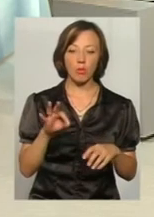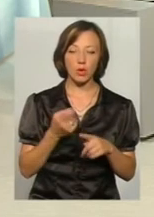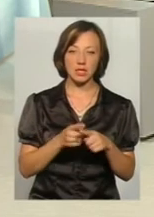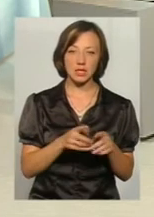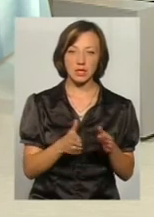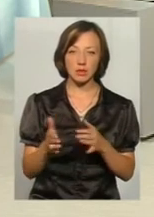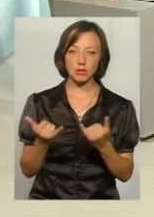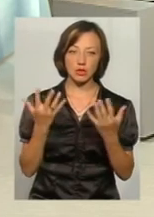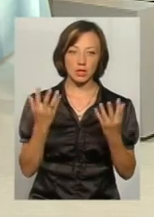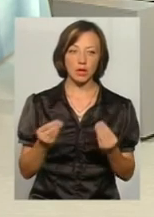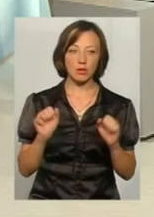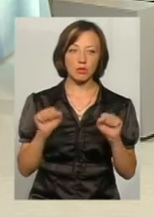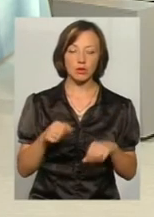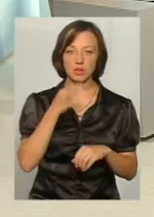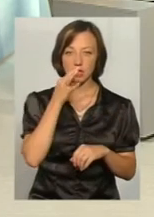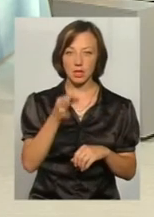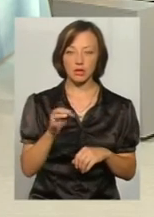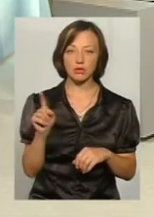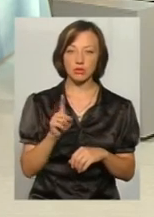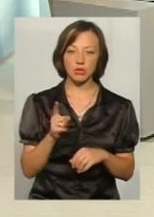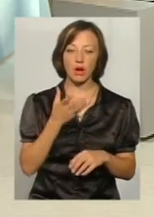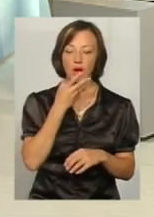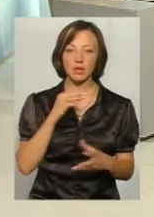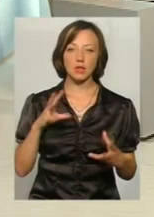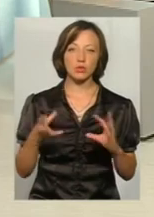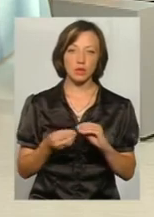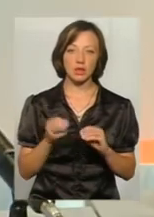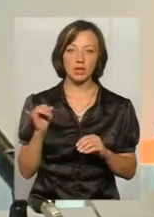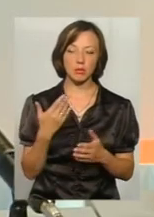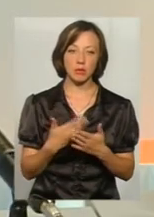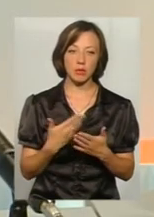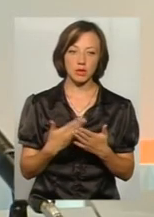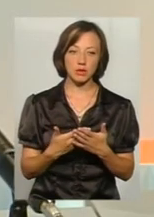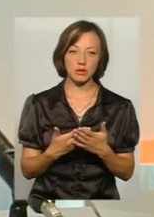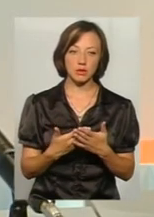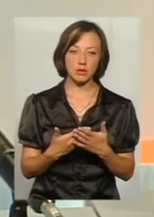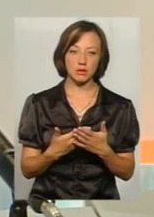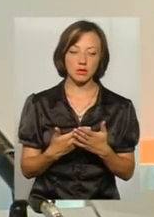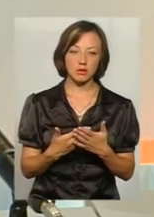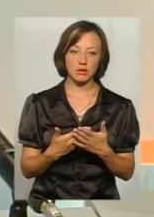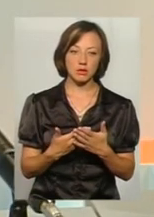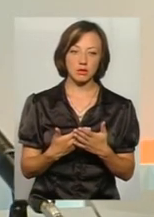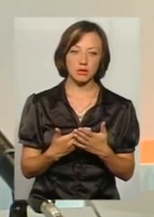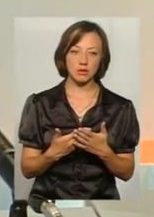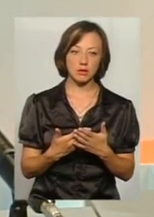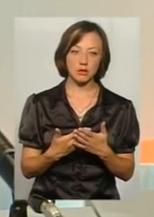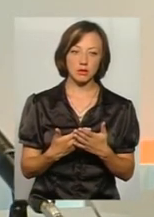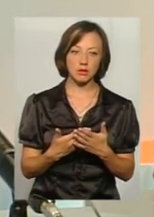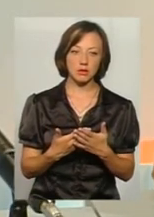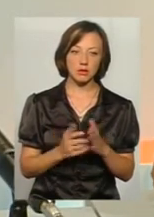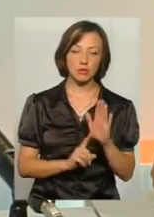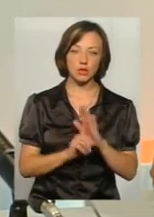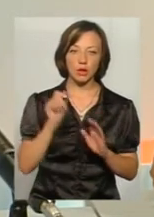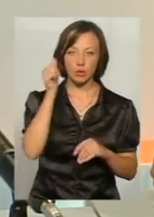системі. На сьогоднішній день можу сказати, що дало гарний результат і приблизно десь з